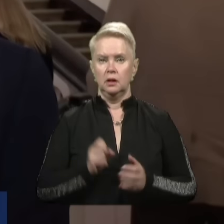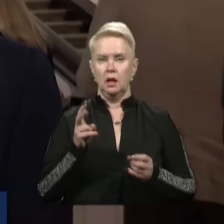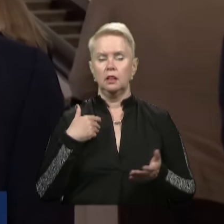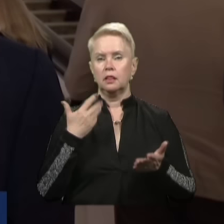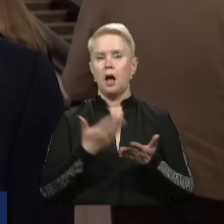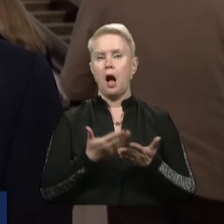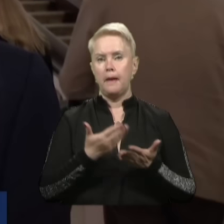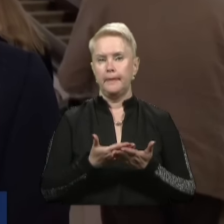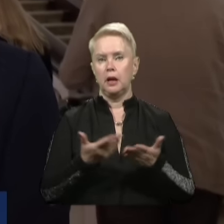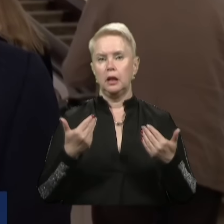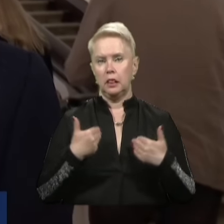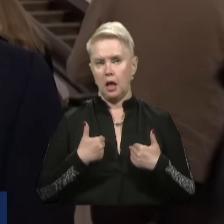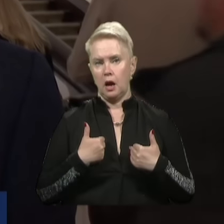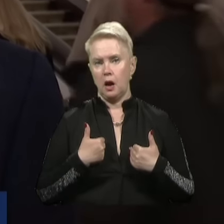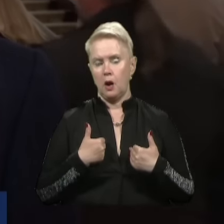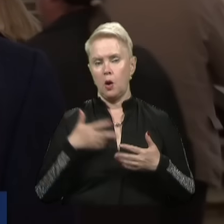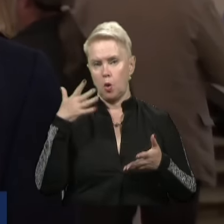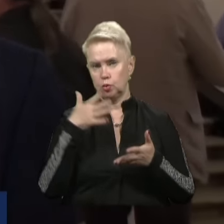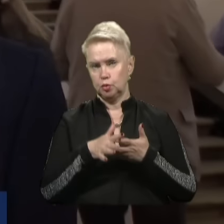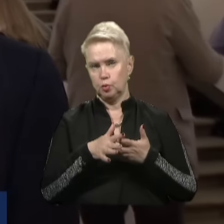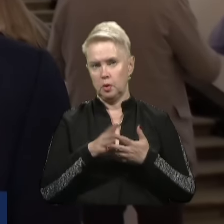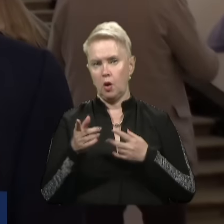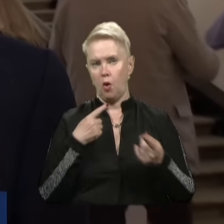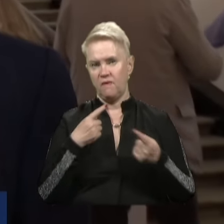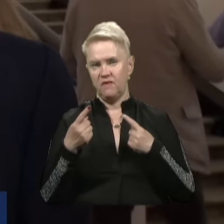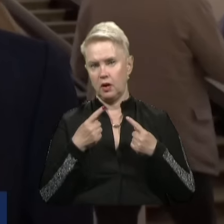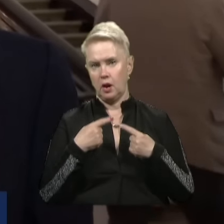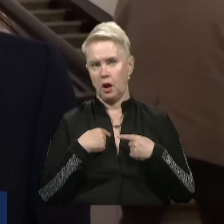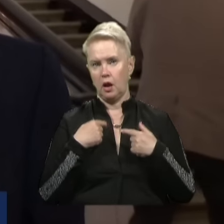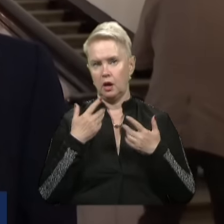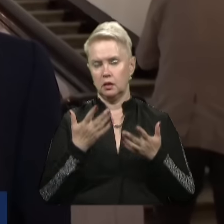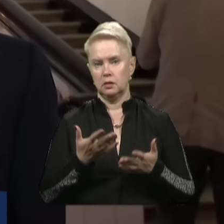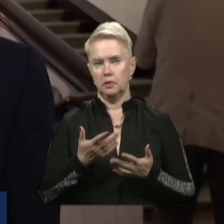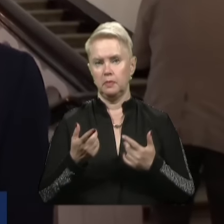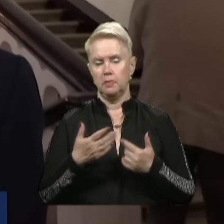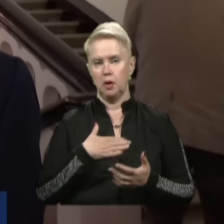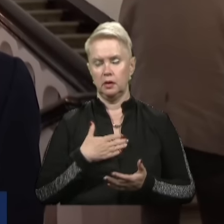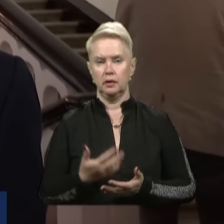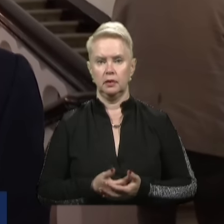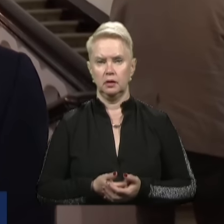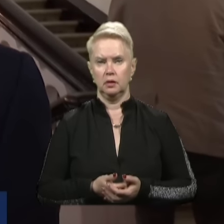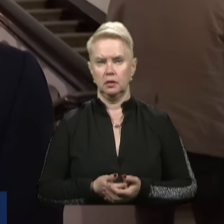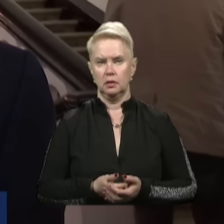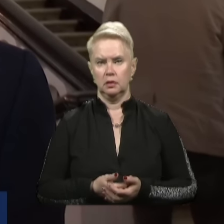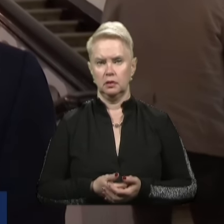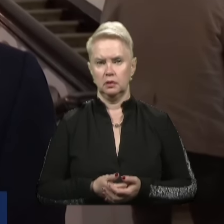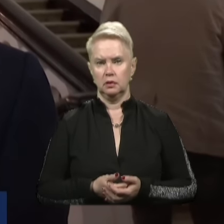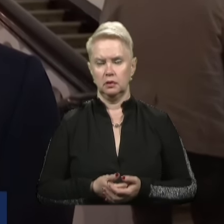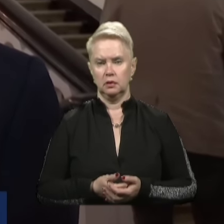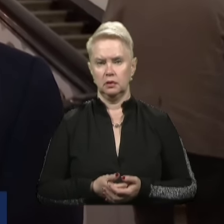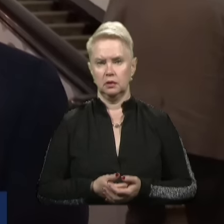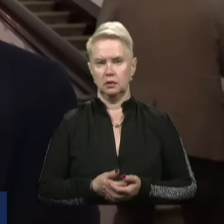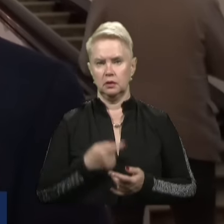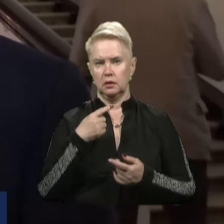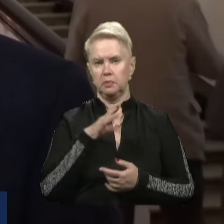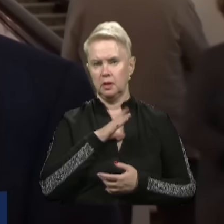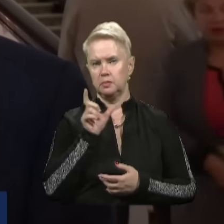наприклад, я твою мову розумію, а ти моєю – ні. І були